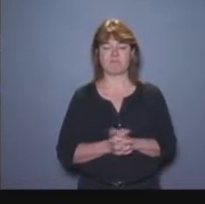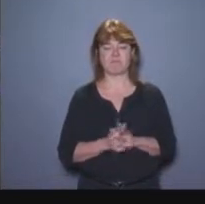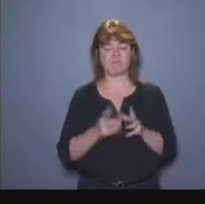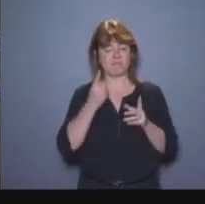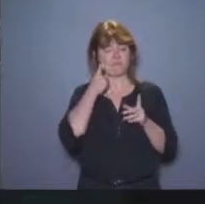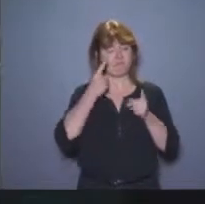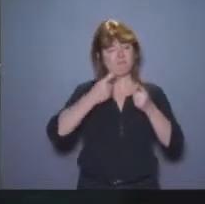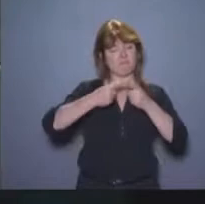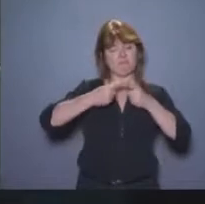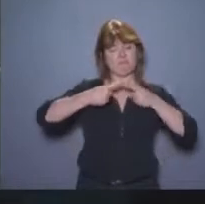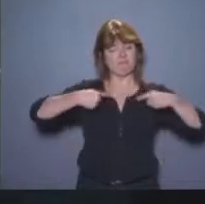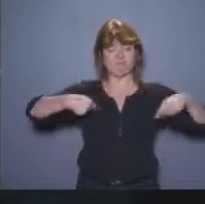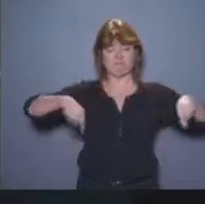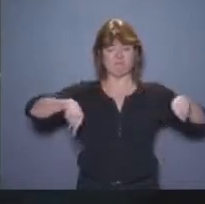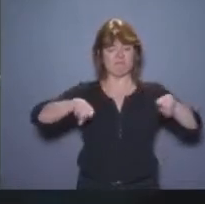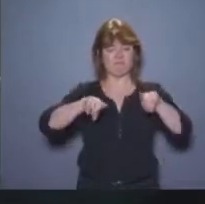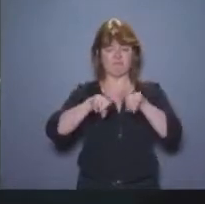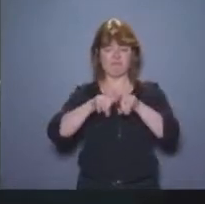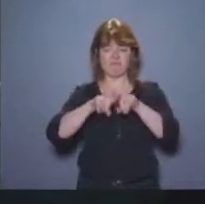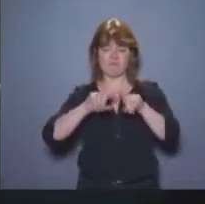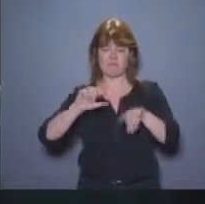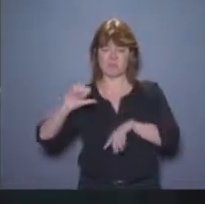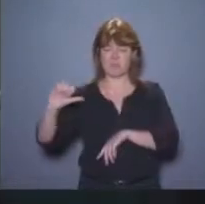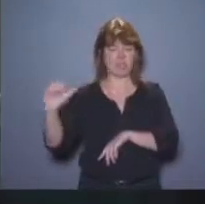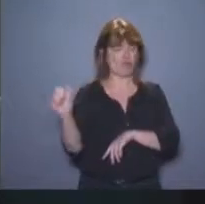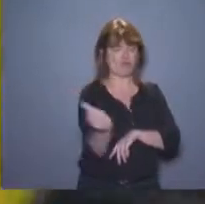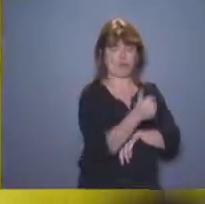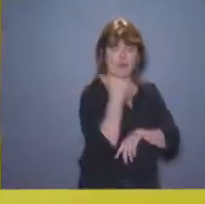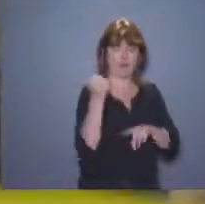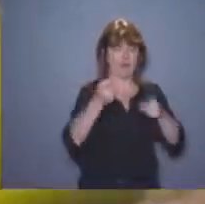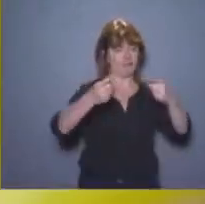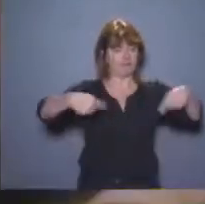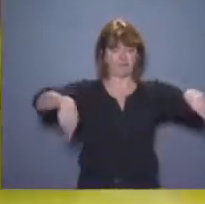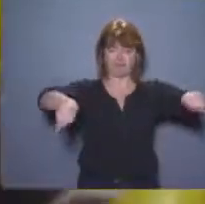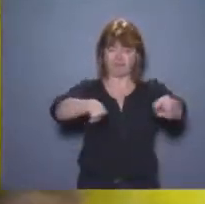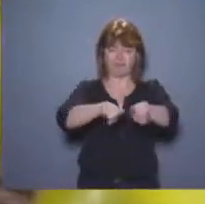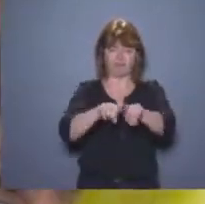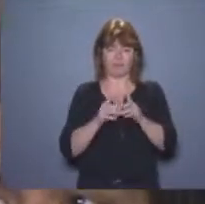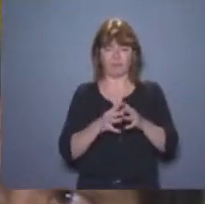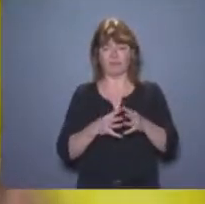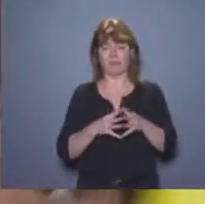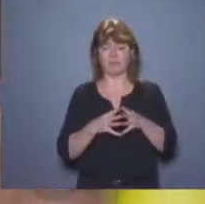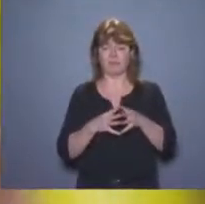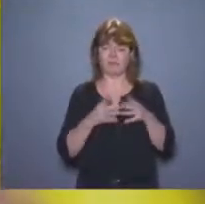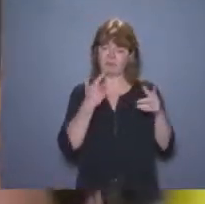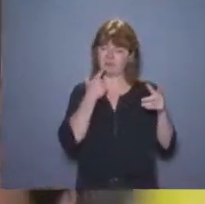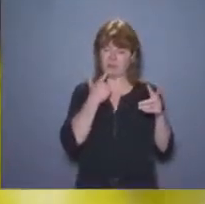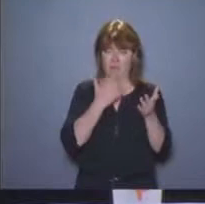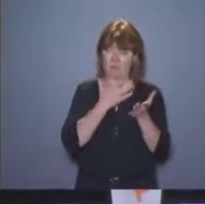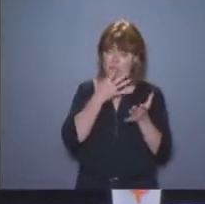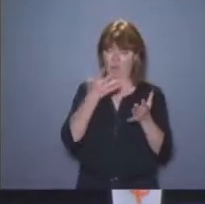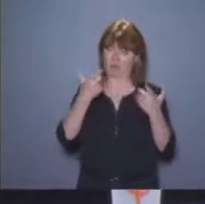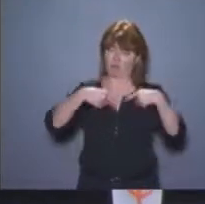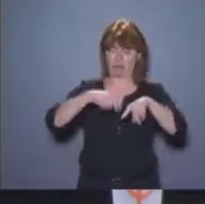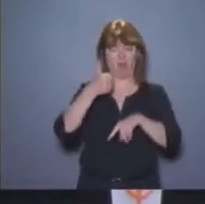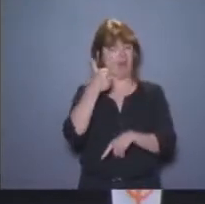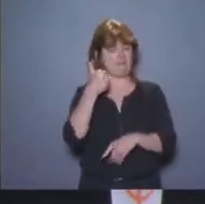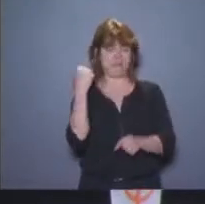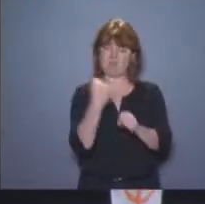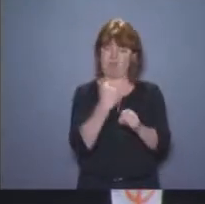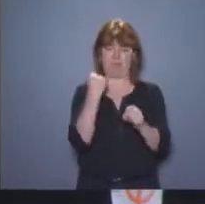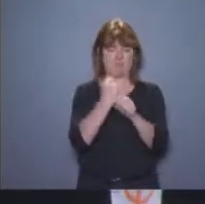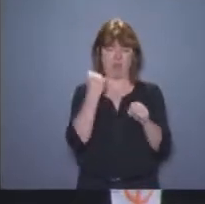On a fait, tout ce temps qu'on est, chacun à notre façon,